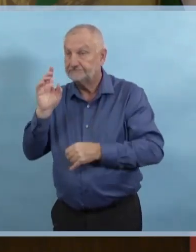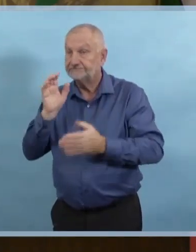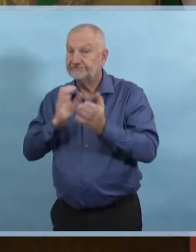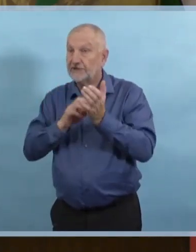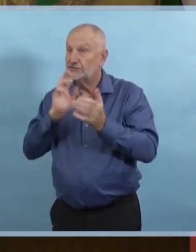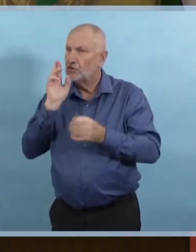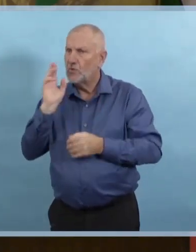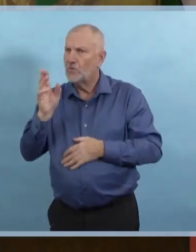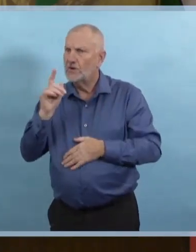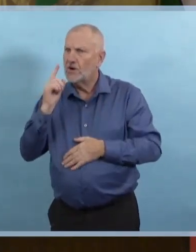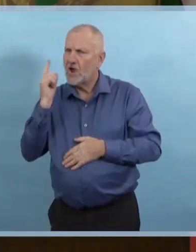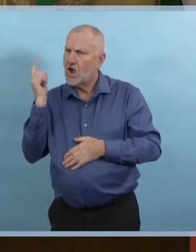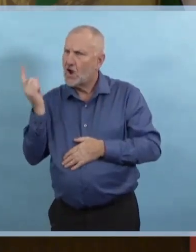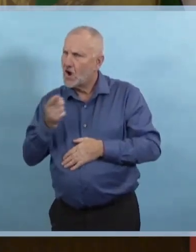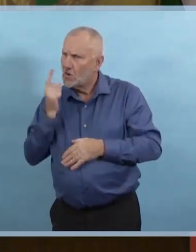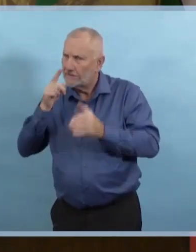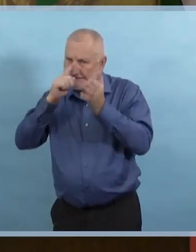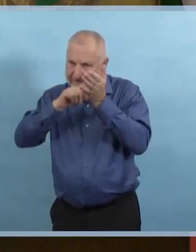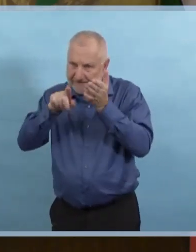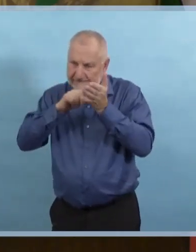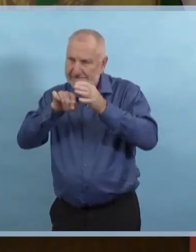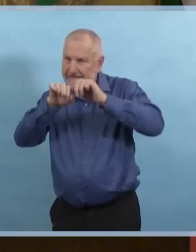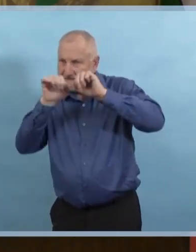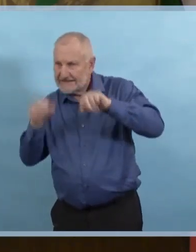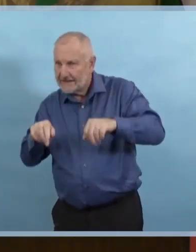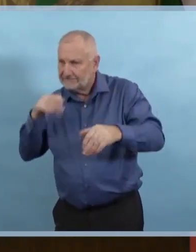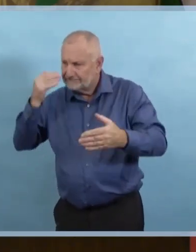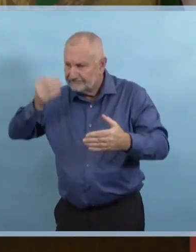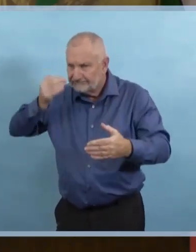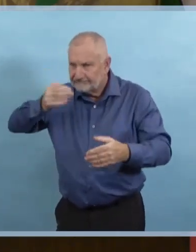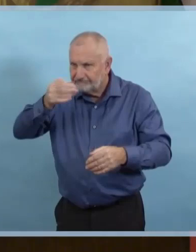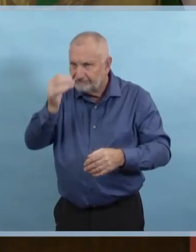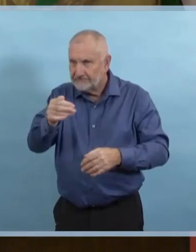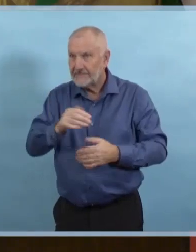nombreuses régions, nous y portons une grande attention.